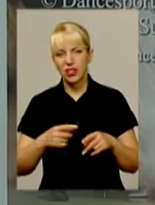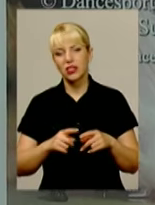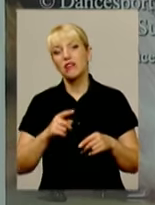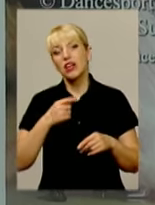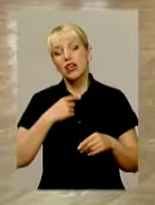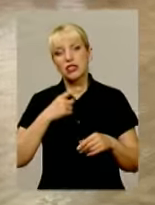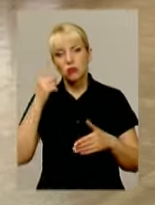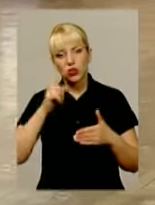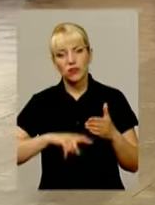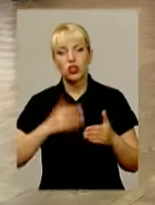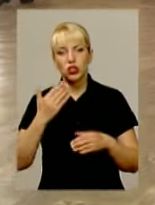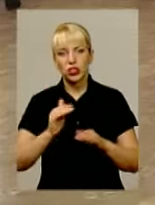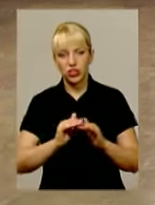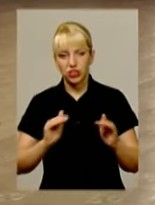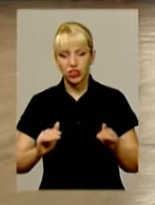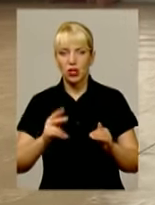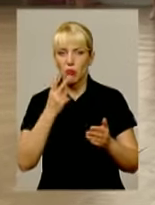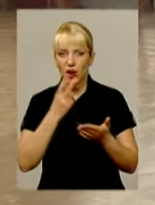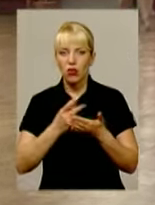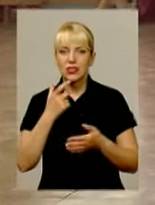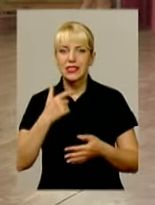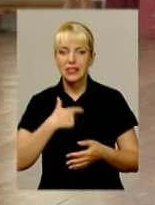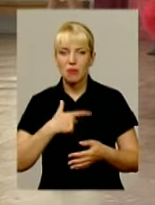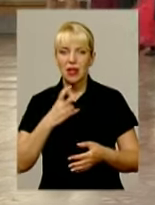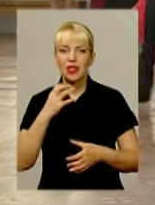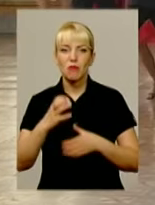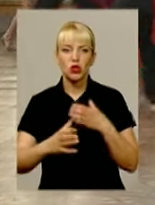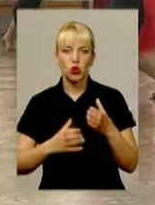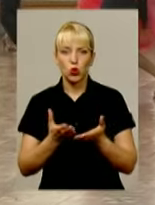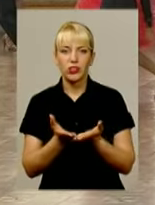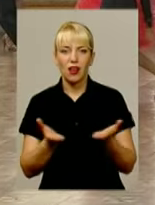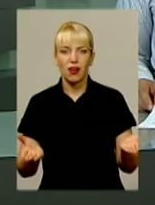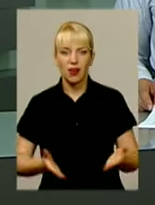зможуть проявити себе на міжнародній арені та вже зовсім скоро потішать новими перемогами.